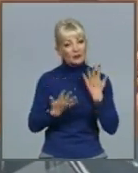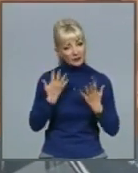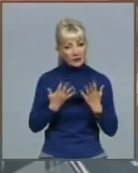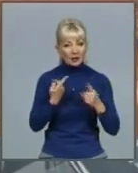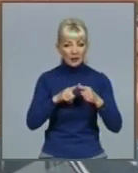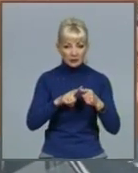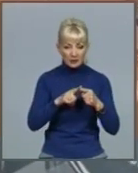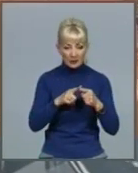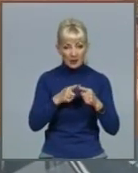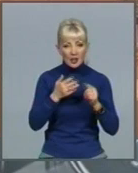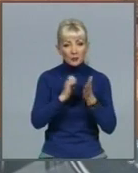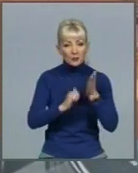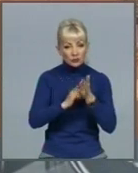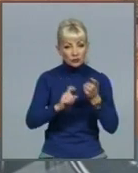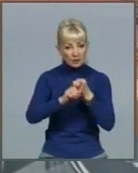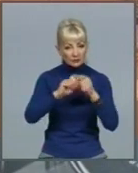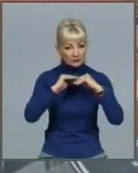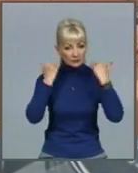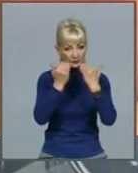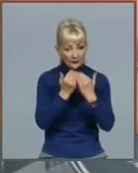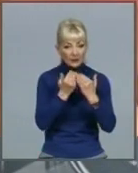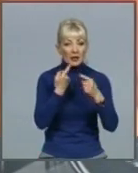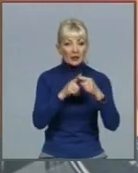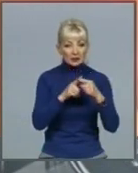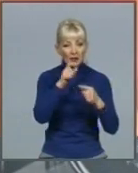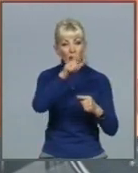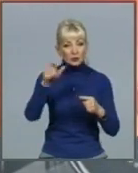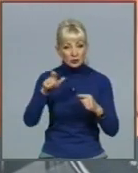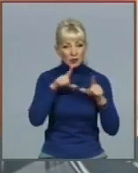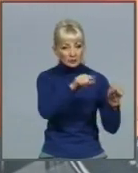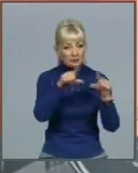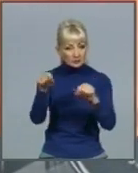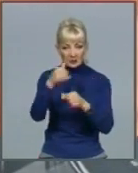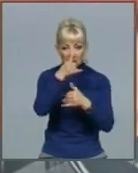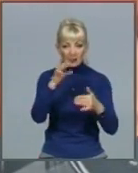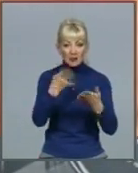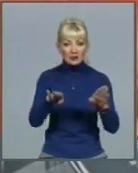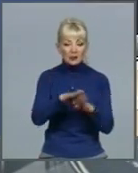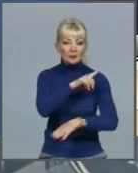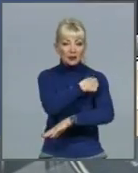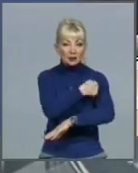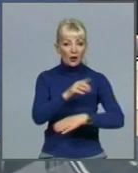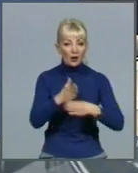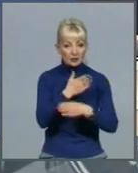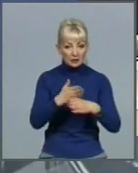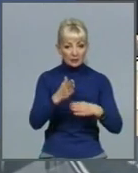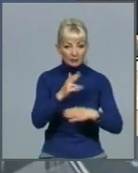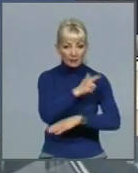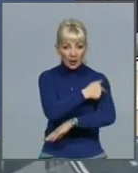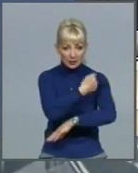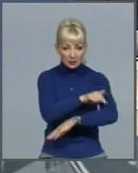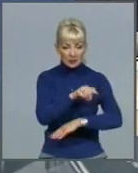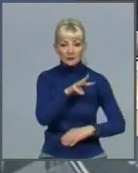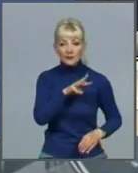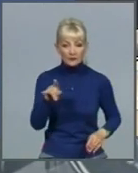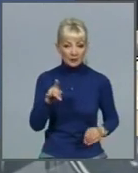режим карантину, обмеженість людей у пересуванні та закриттям поліклінічних відділень медзакладів. Ми отримали